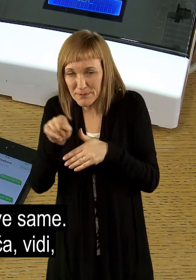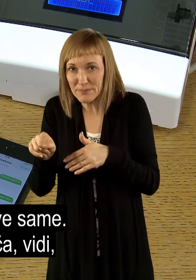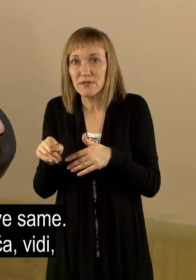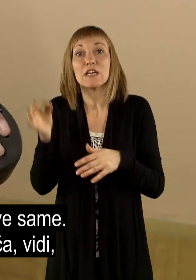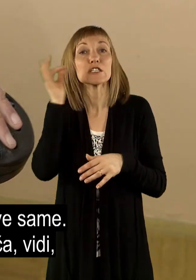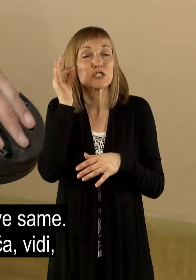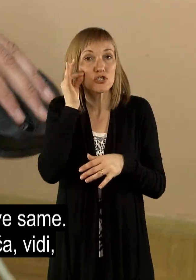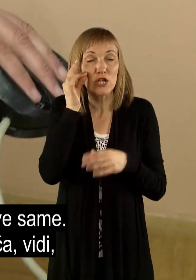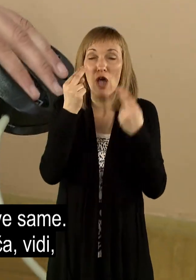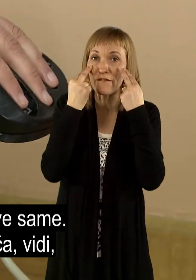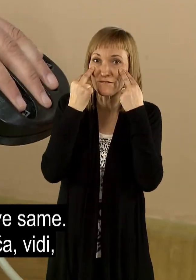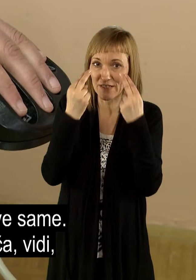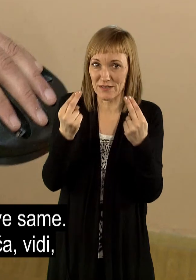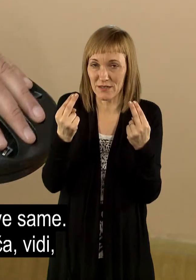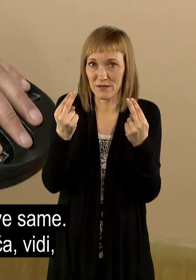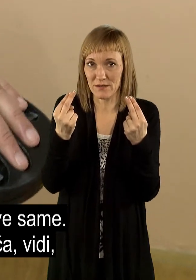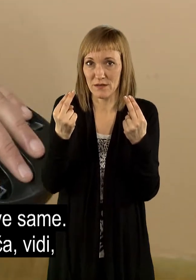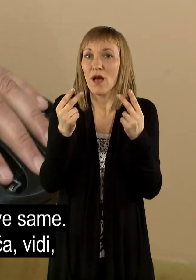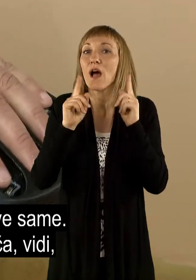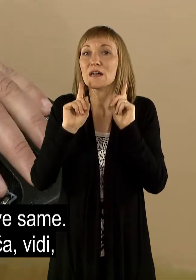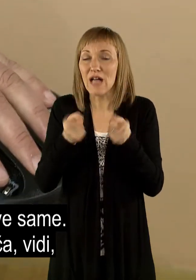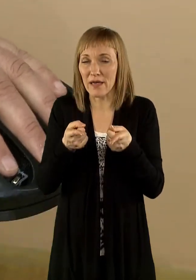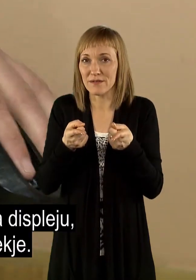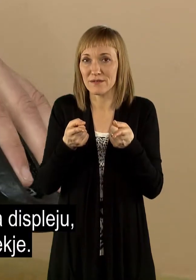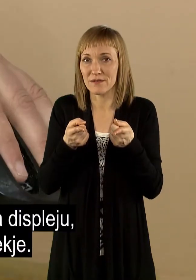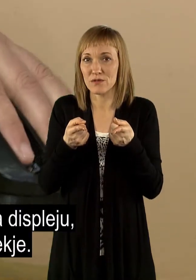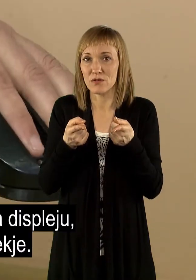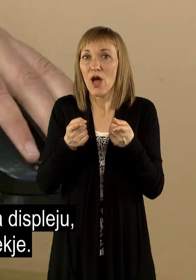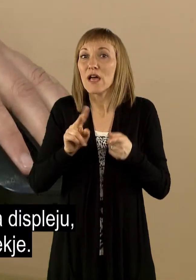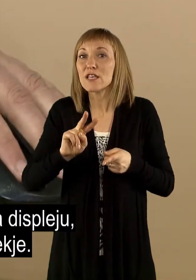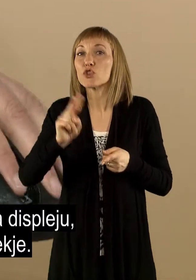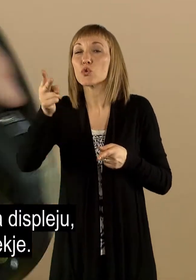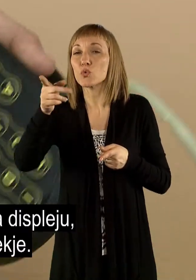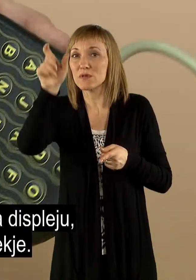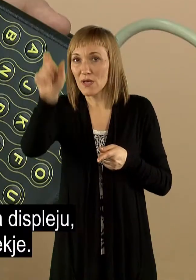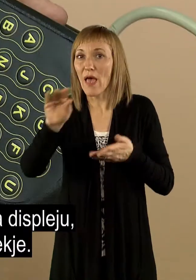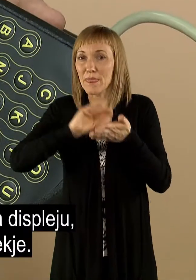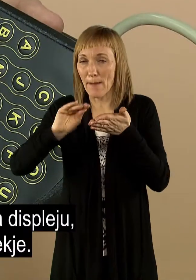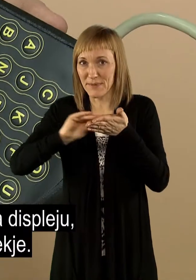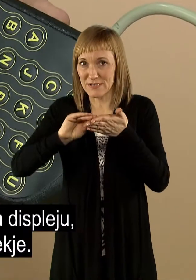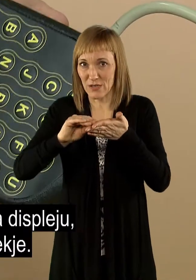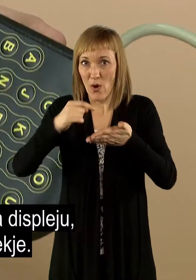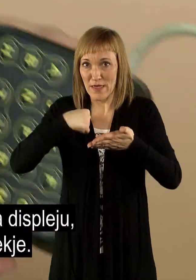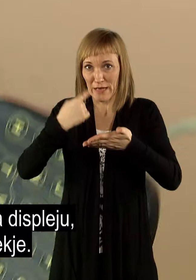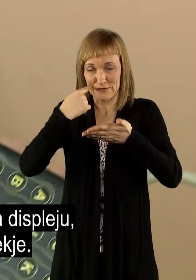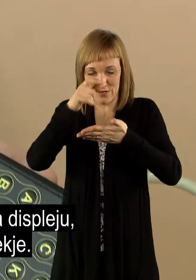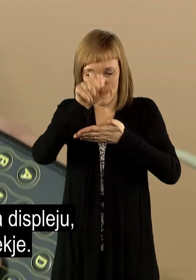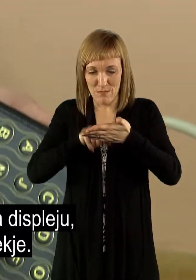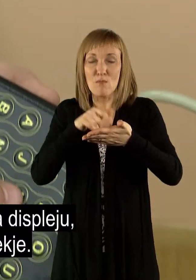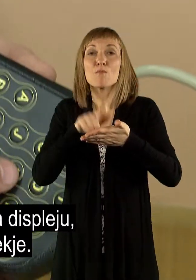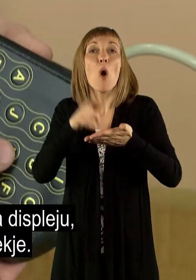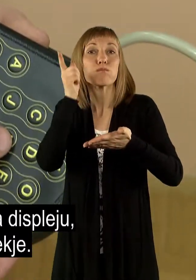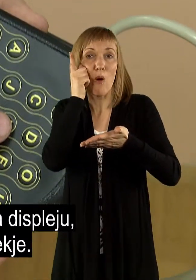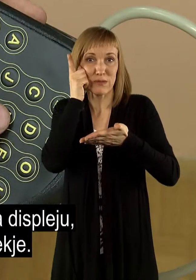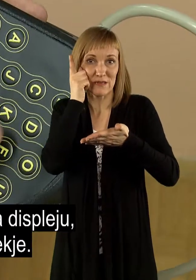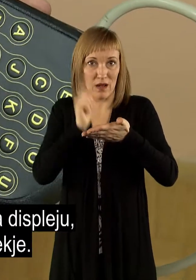Oseba slišeča in videča vidi, kaj mu je drugi napisal na displeju,